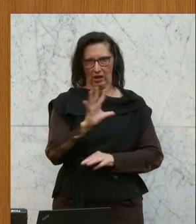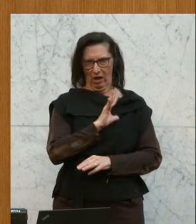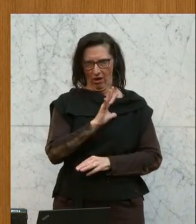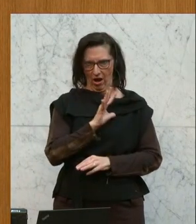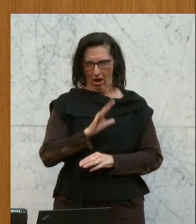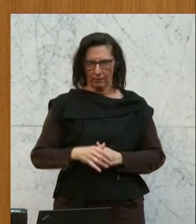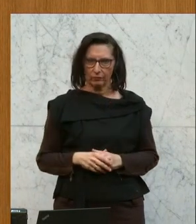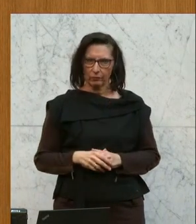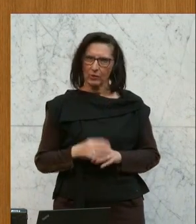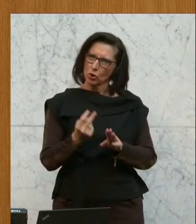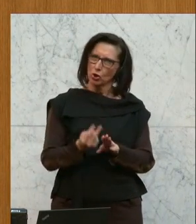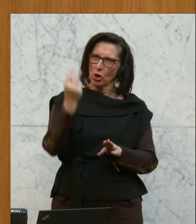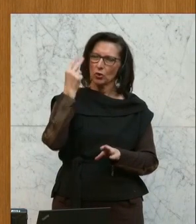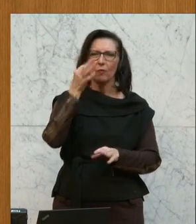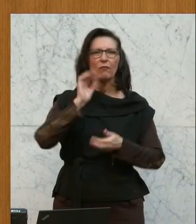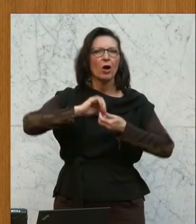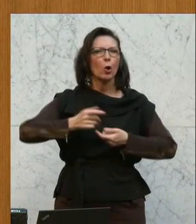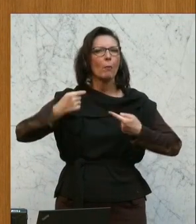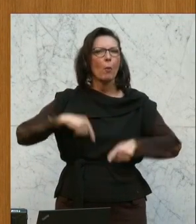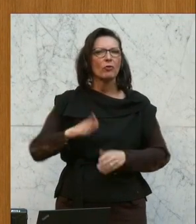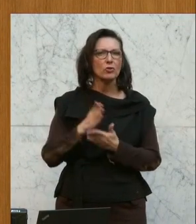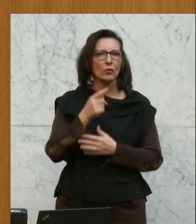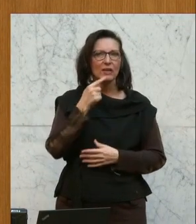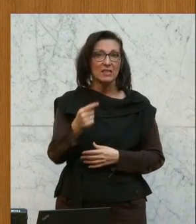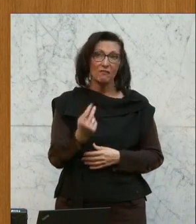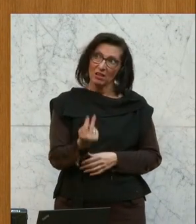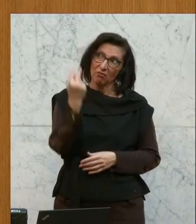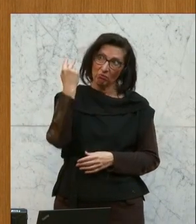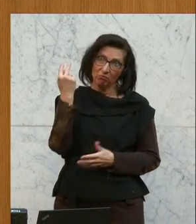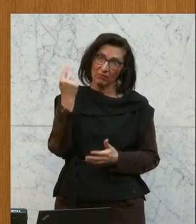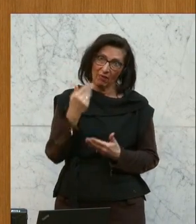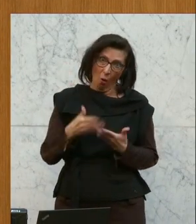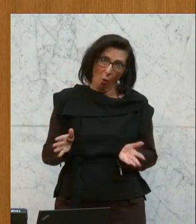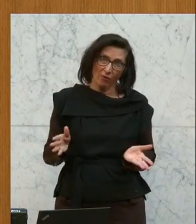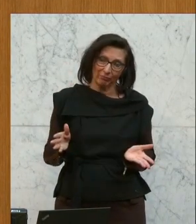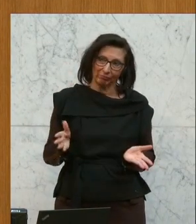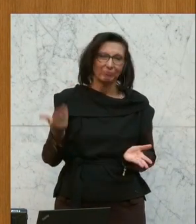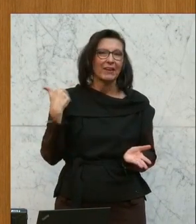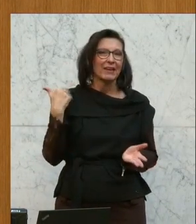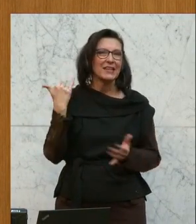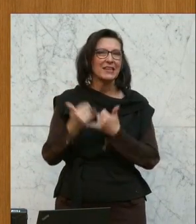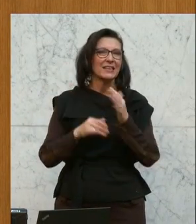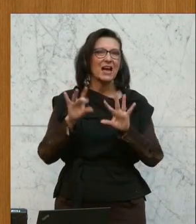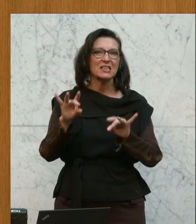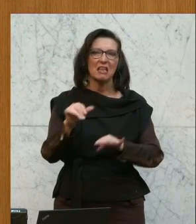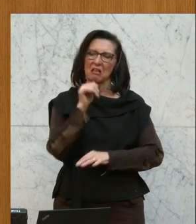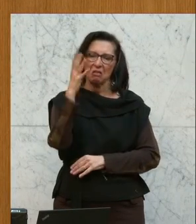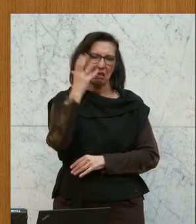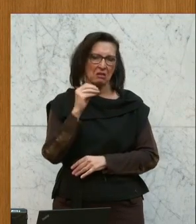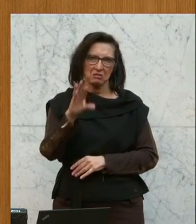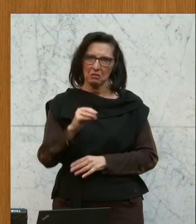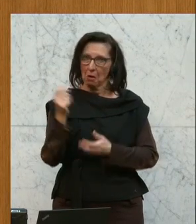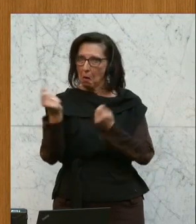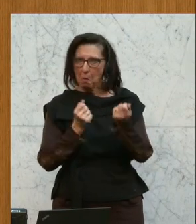zurückblicken, die Frau Klubopfrau hat es schon angesprochen, dann müssen wir uns ehrlich sein, das wurde in den letzten Jahrzehnten nicht ernst genug genommen. Und zwar weder von der Politik,